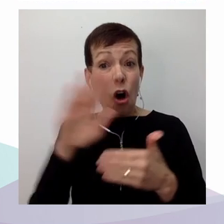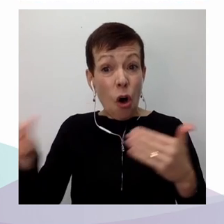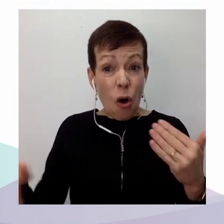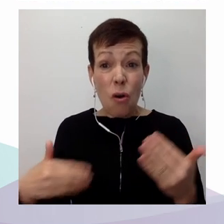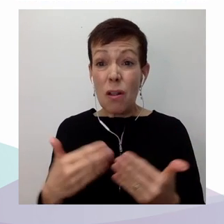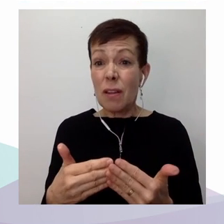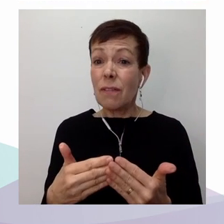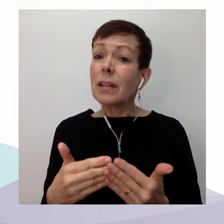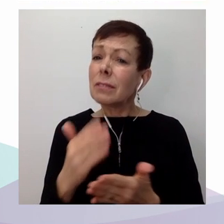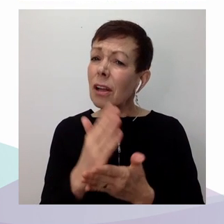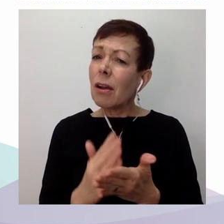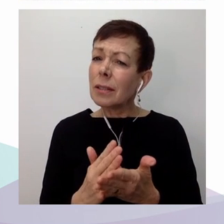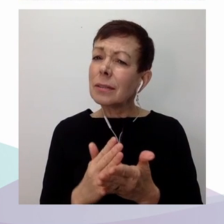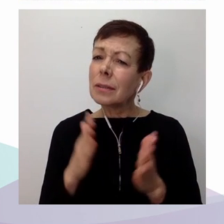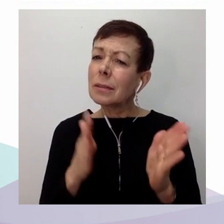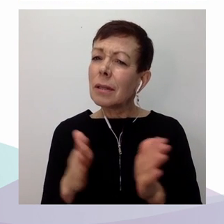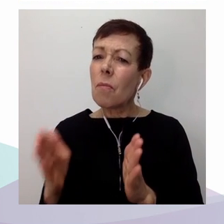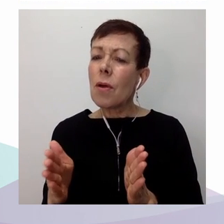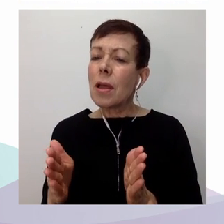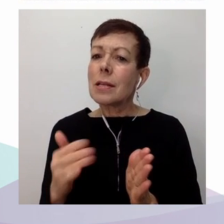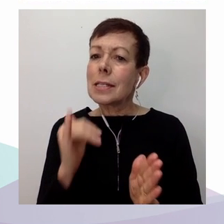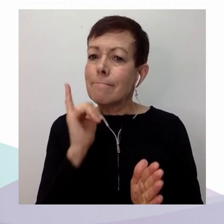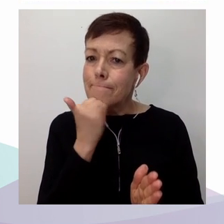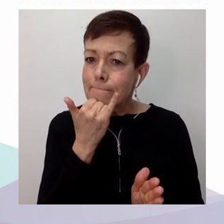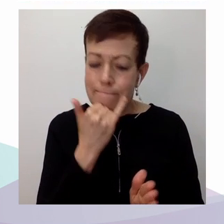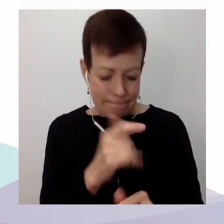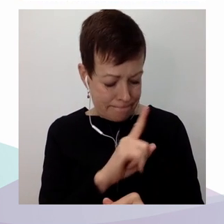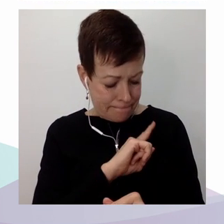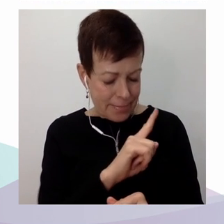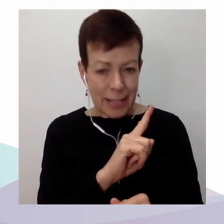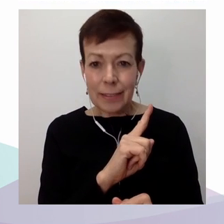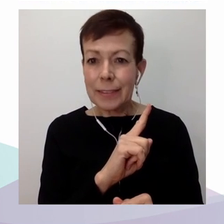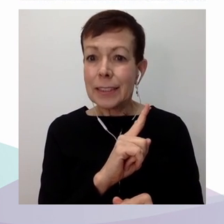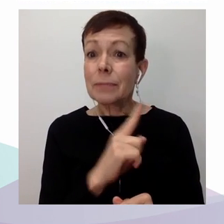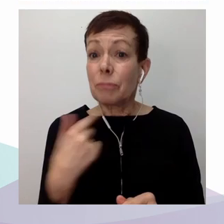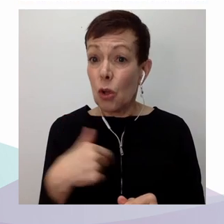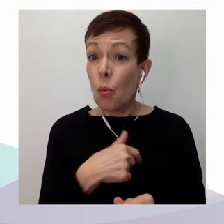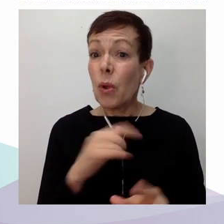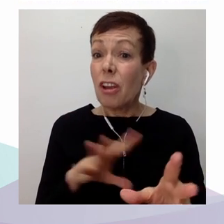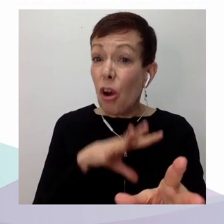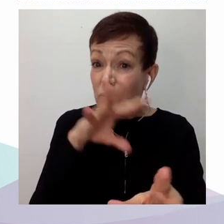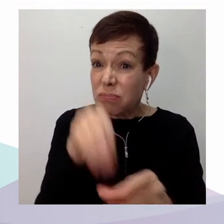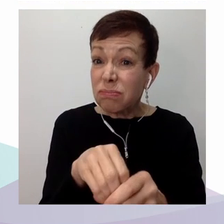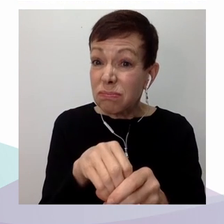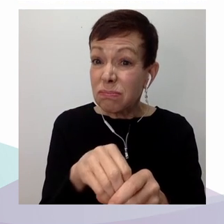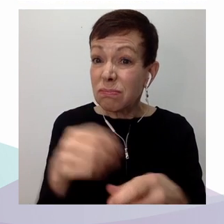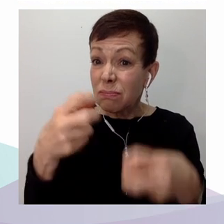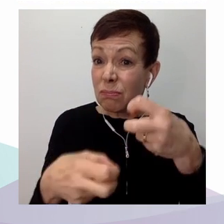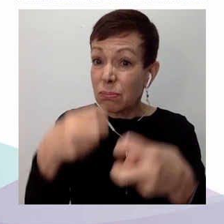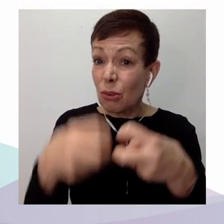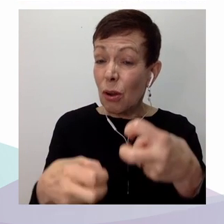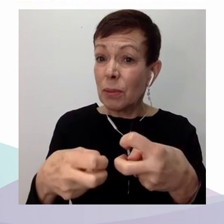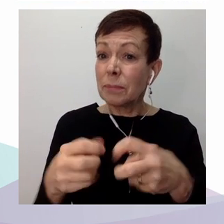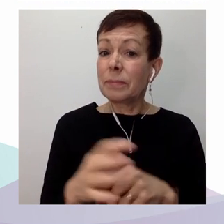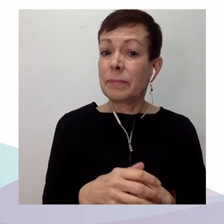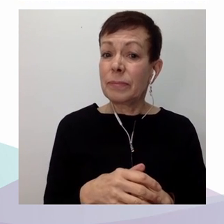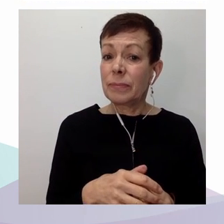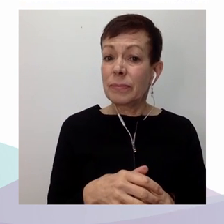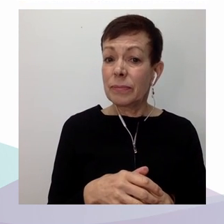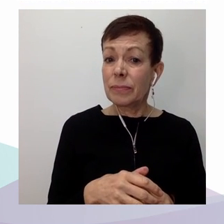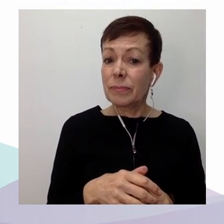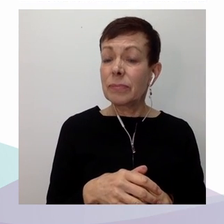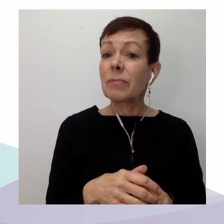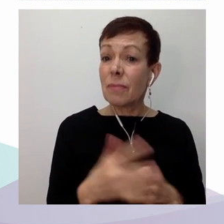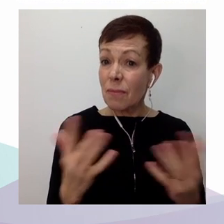qui est produit, reproduit naturellement par eux selon les volontés du système. On peut maintenant